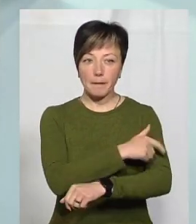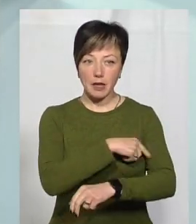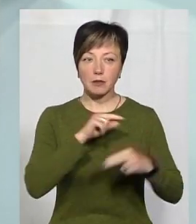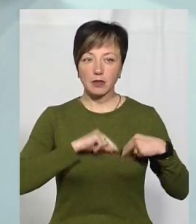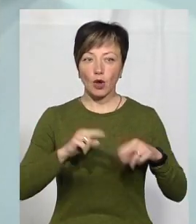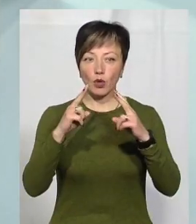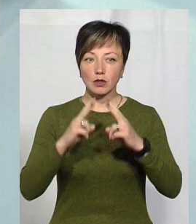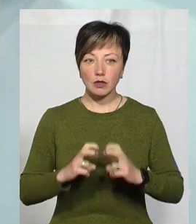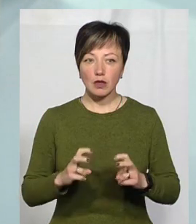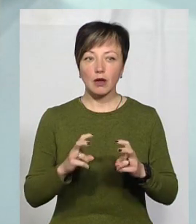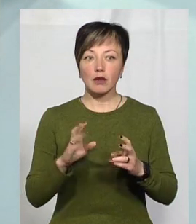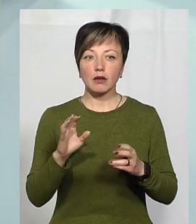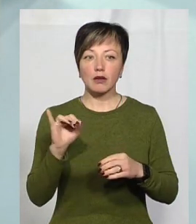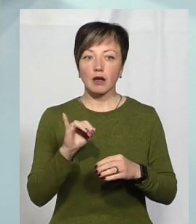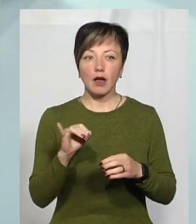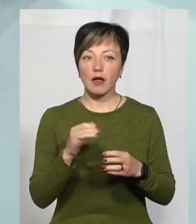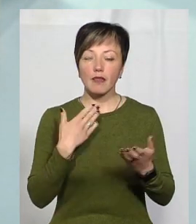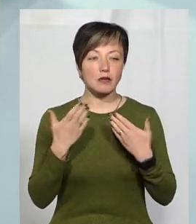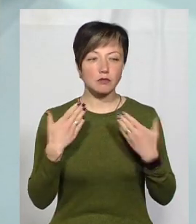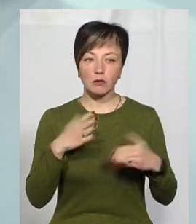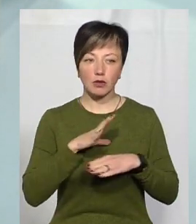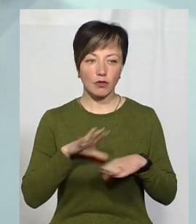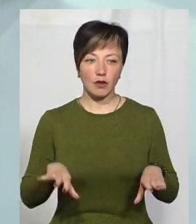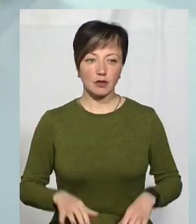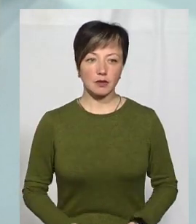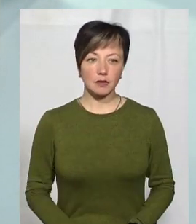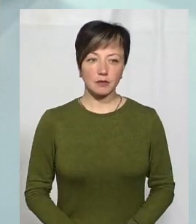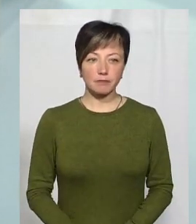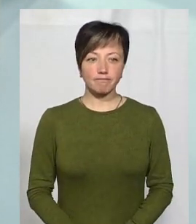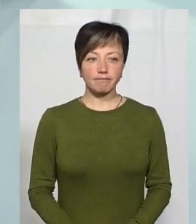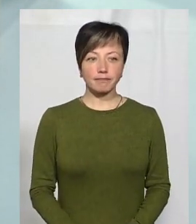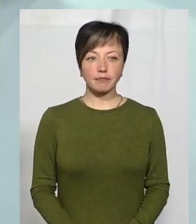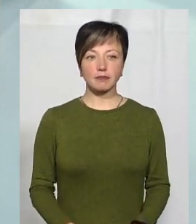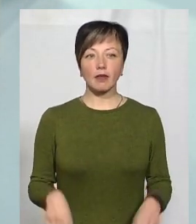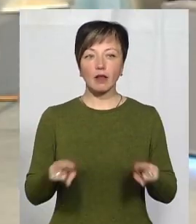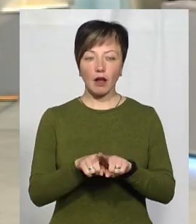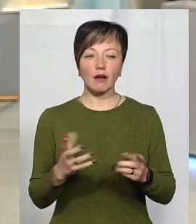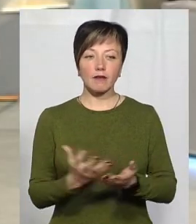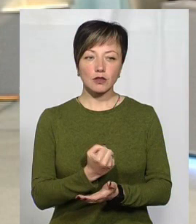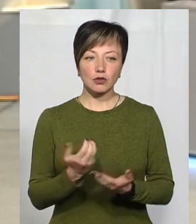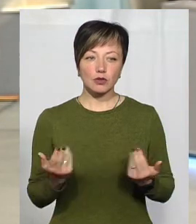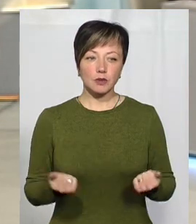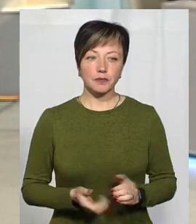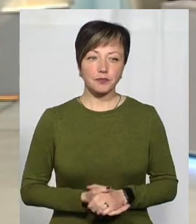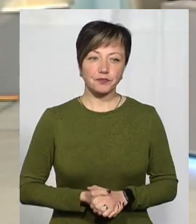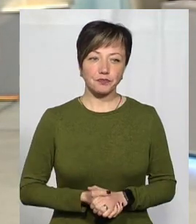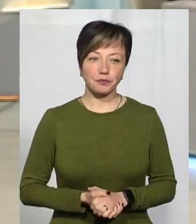ми вже провели розслідування. Вони практично не спілкувалися. І так вийшло? Так воно вийшло.